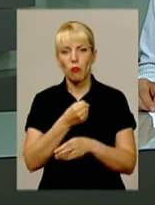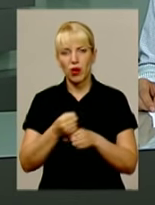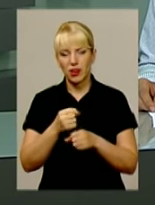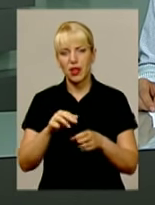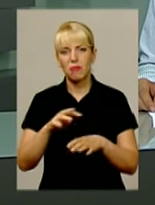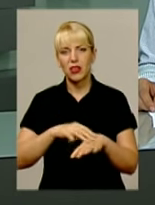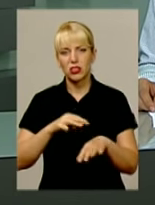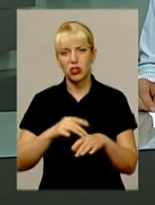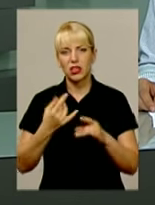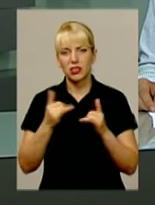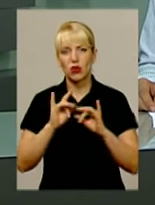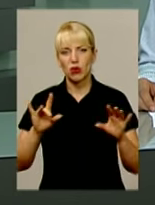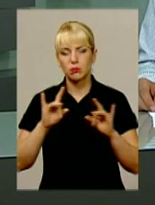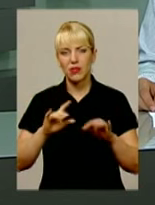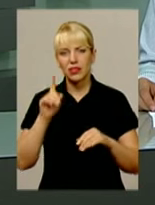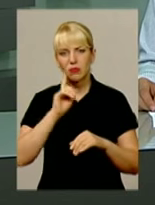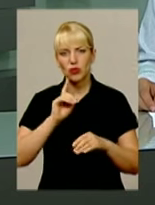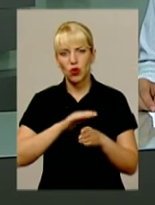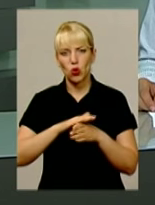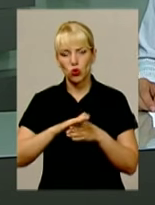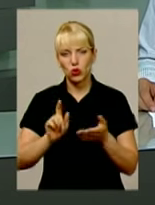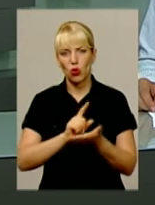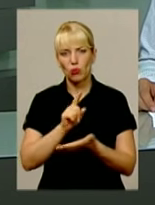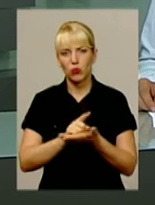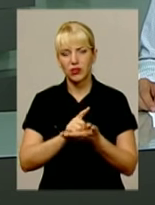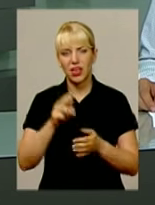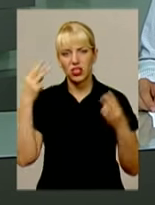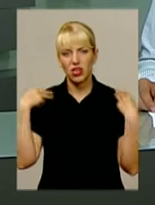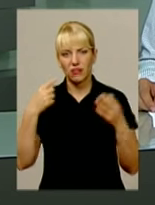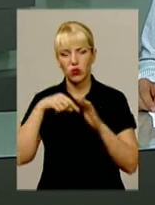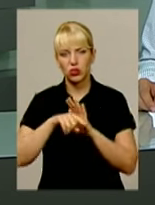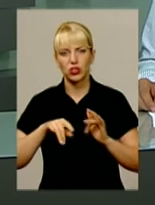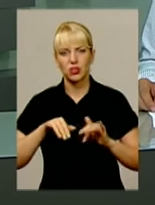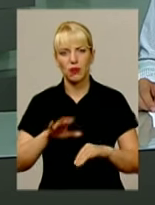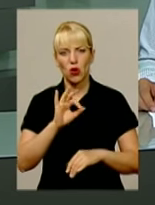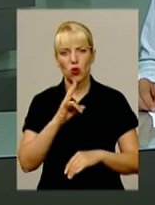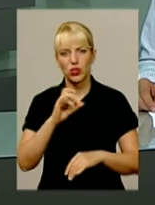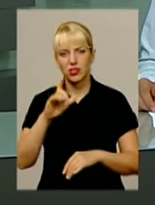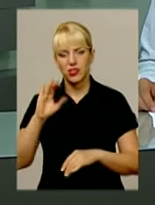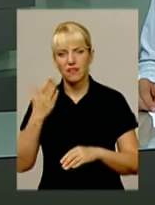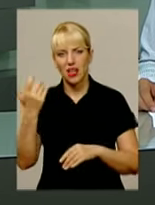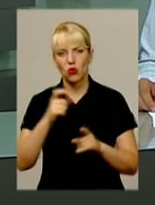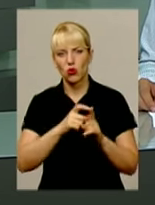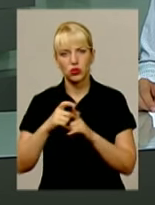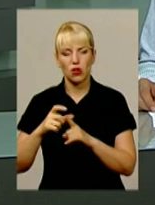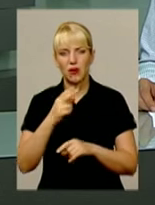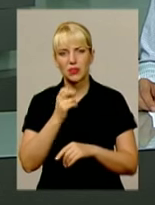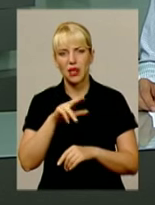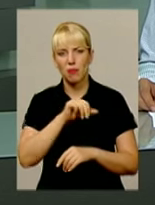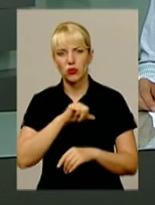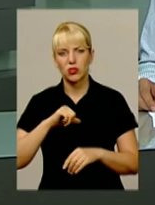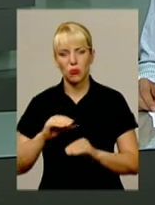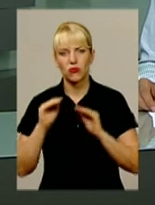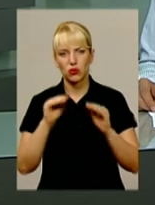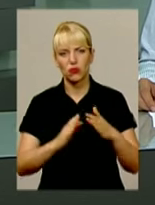області розповів тимчасово виконувач обов'язків начальника міського відділу внутрішніх справ Валерій Онісьєв. За його словами, Денис Цепенко самовільно